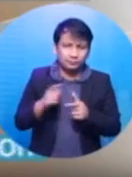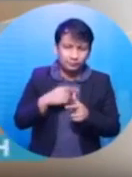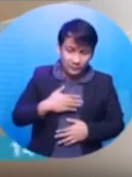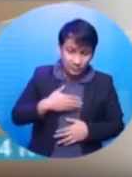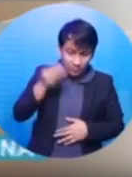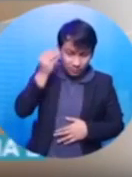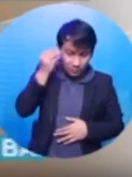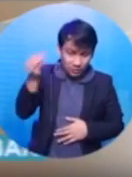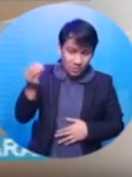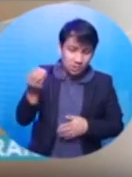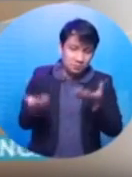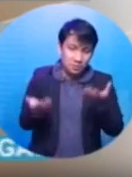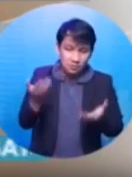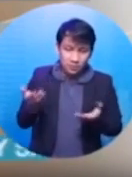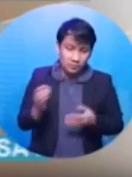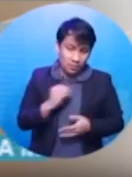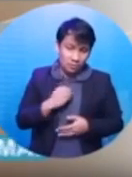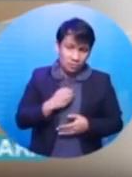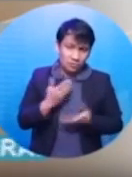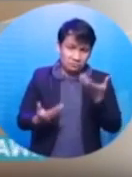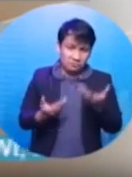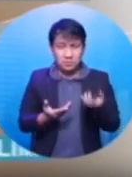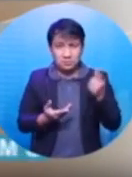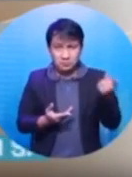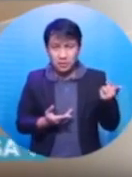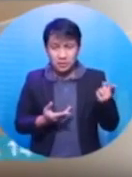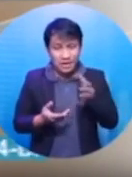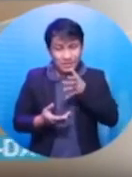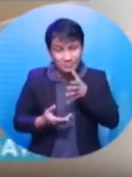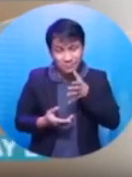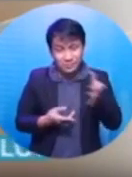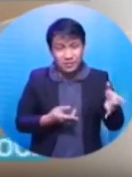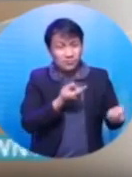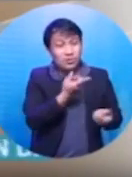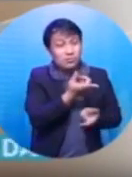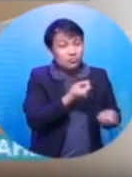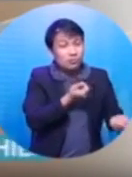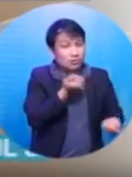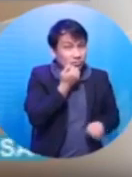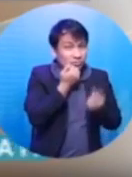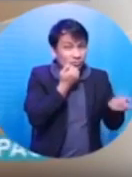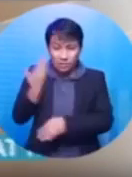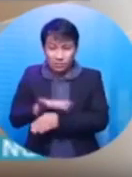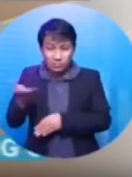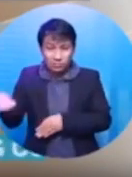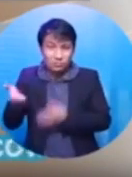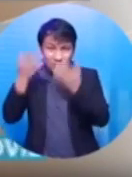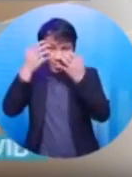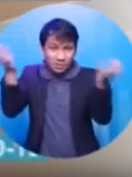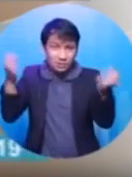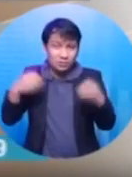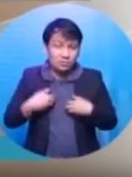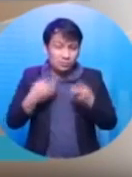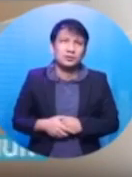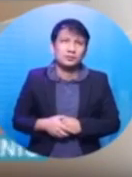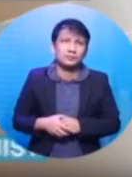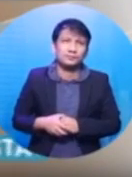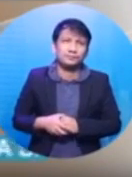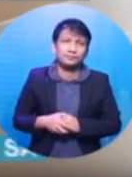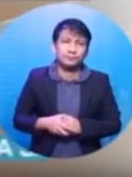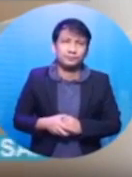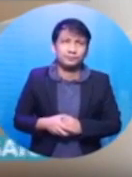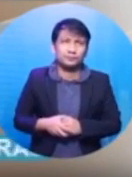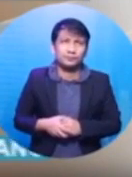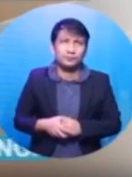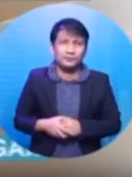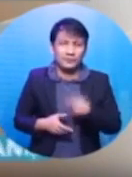opinion ko. Marahil, meron po kayong nagawang mali para ito pong anak ninyo magwawala at nawalan ng galang sa inyo. Ito